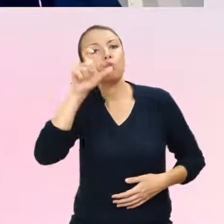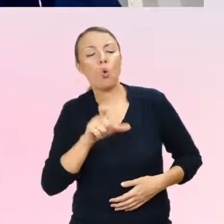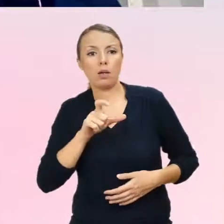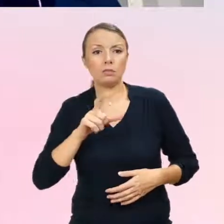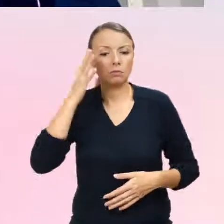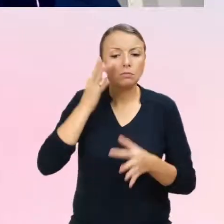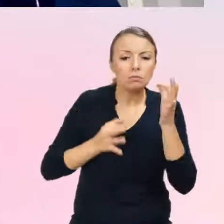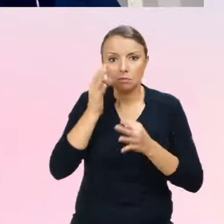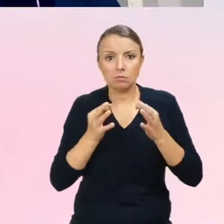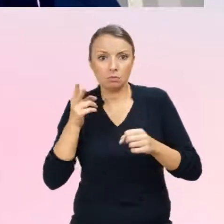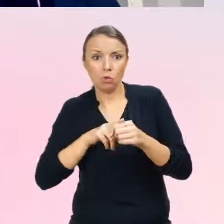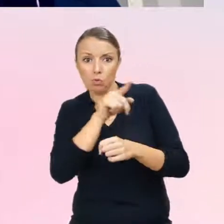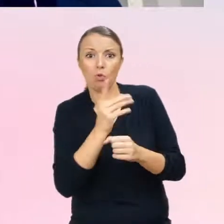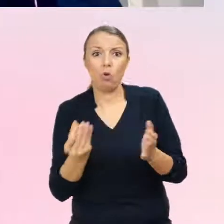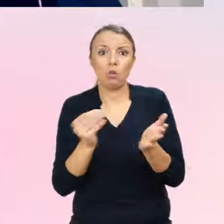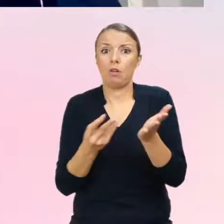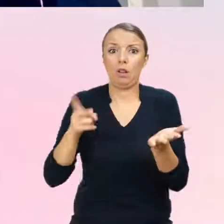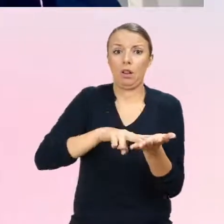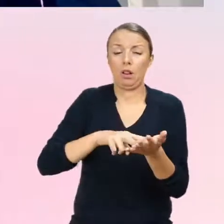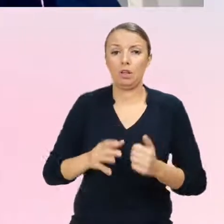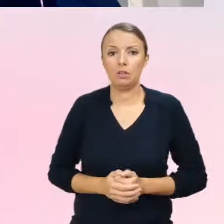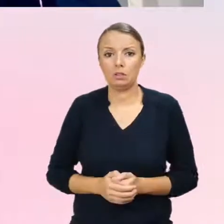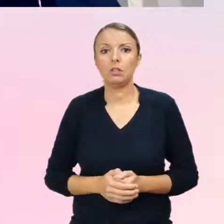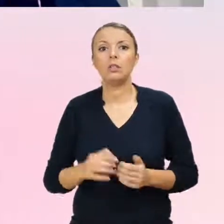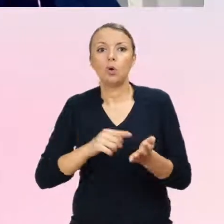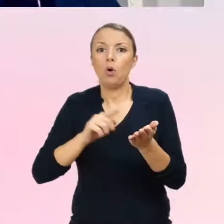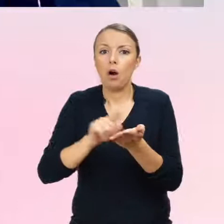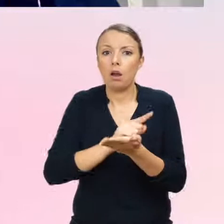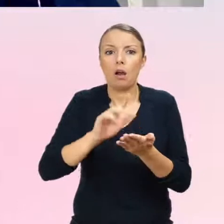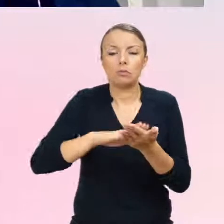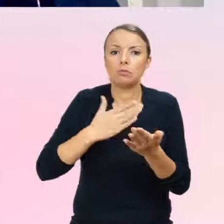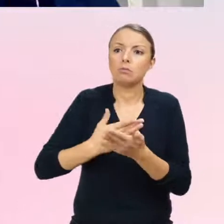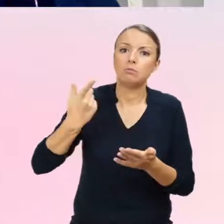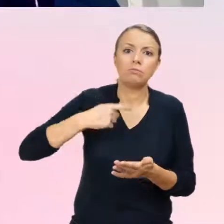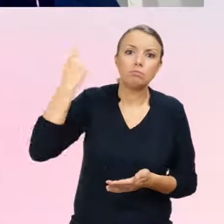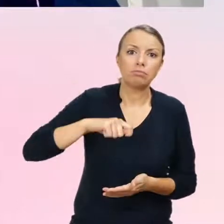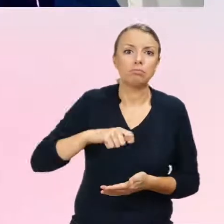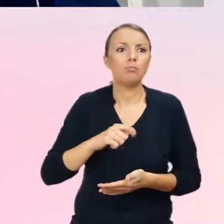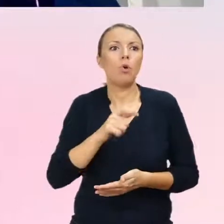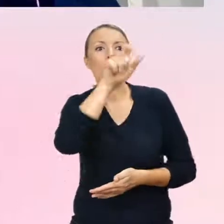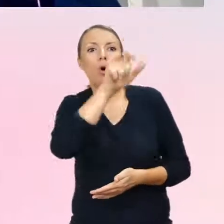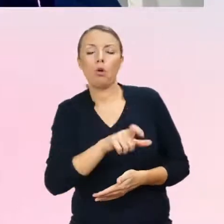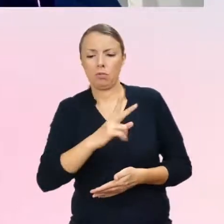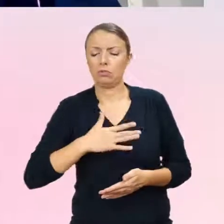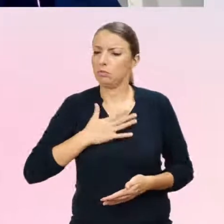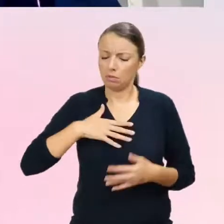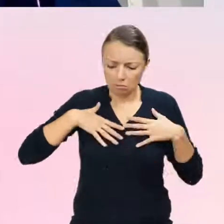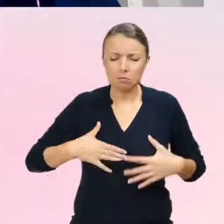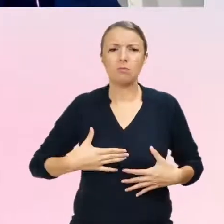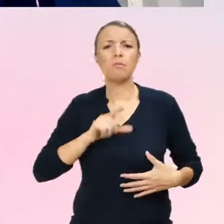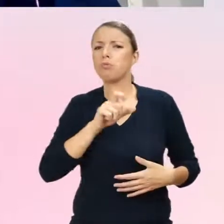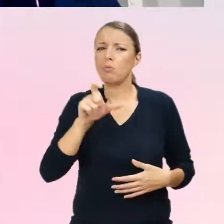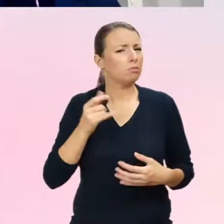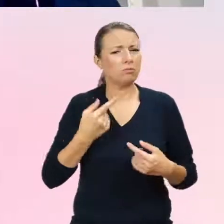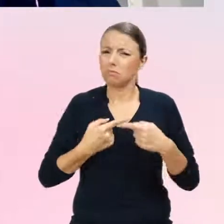ryzyko podejmowania zachowań na przykład samobójczych przez osoby z niezgodnością płci w zależności od badań i od